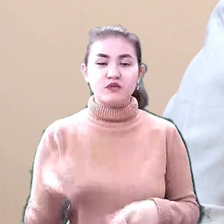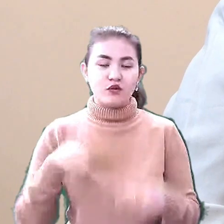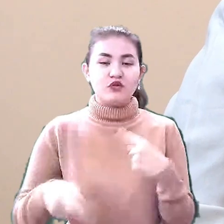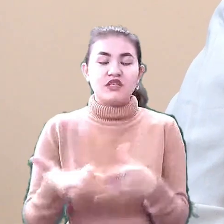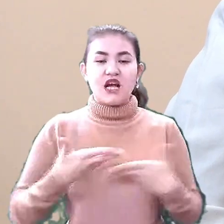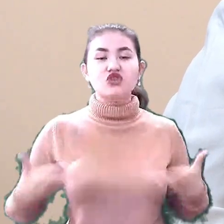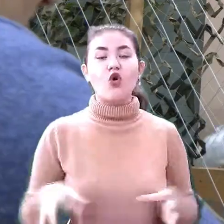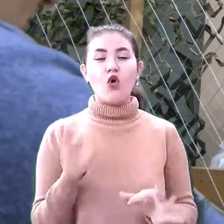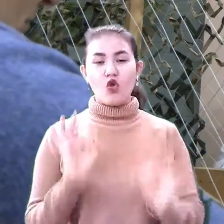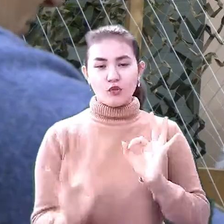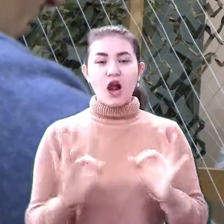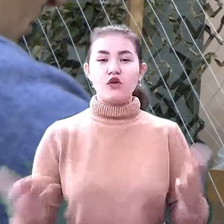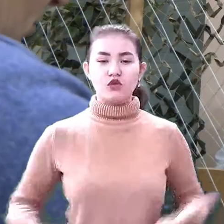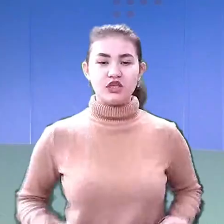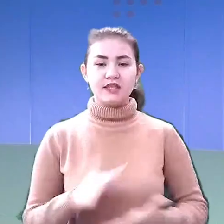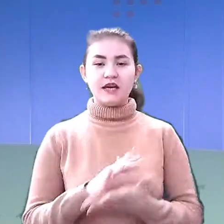нормального життя.